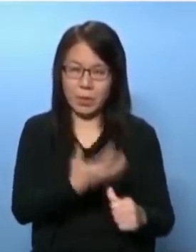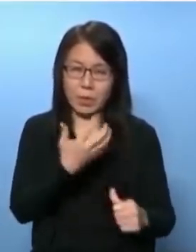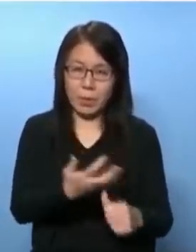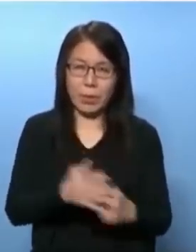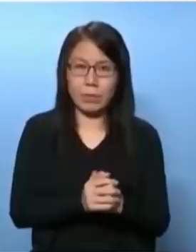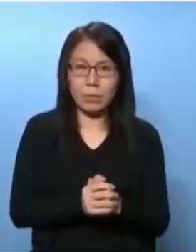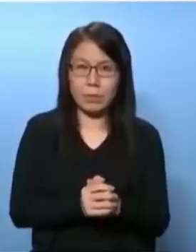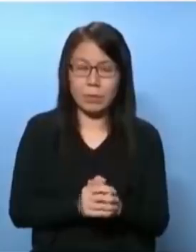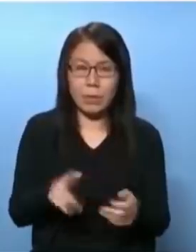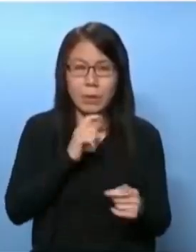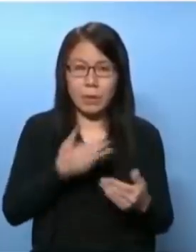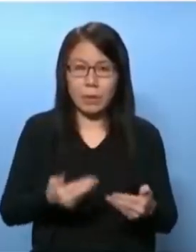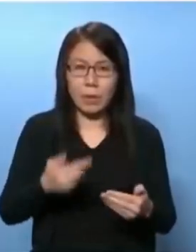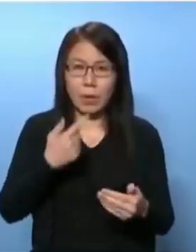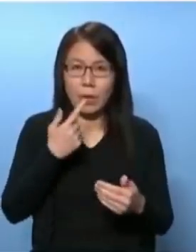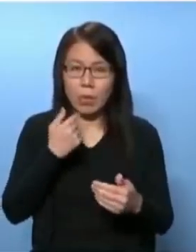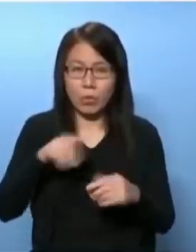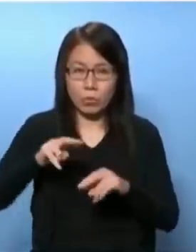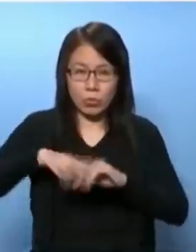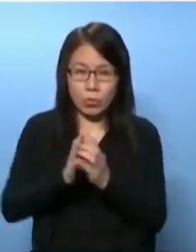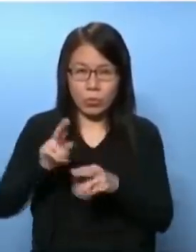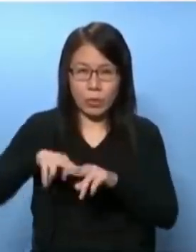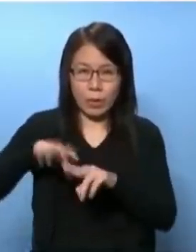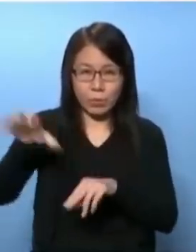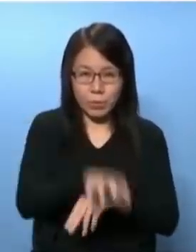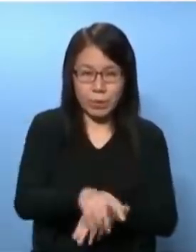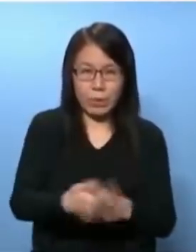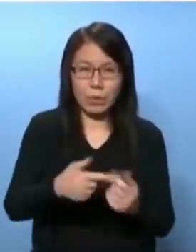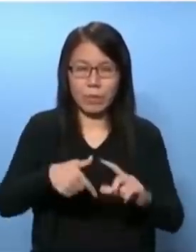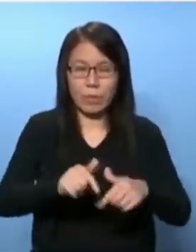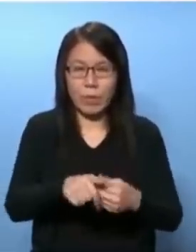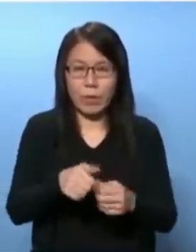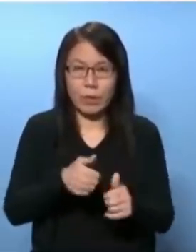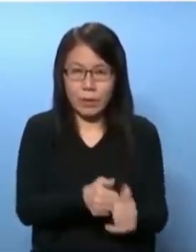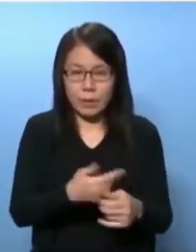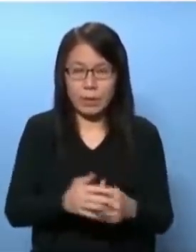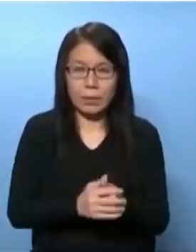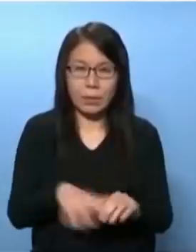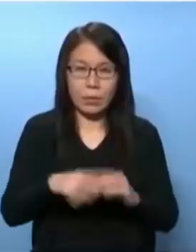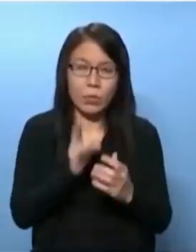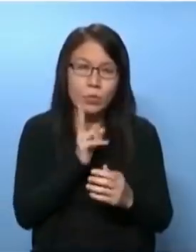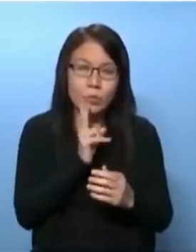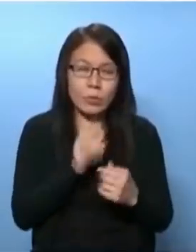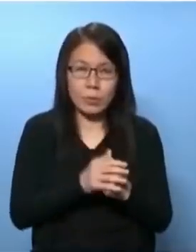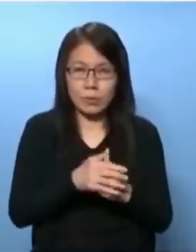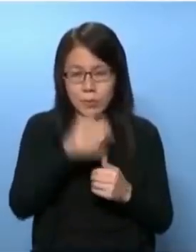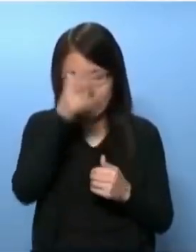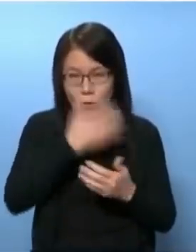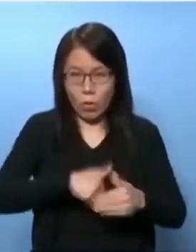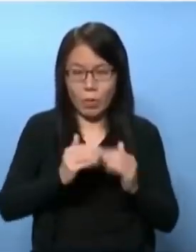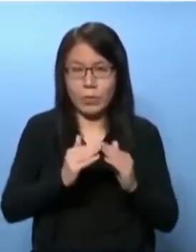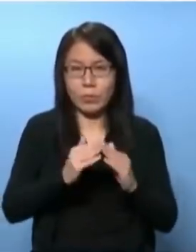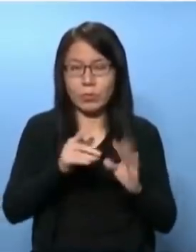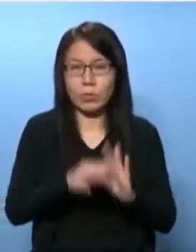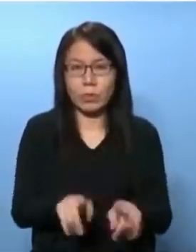没有法子在赤法底下什么人都要赤法就算去到九五八八的康民署之前大家都